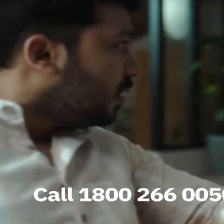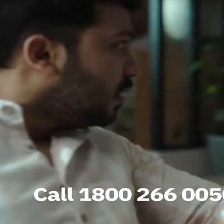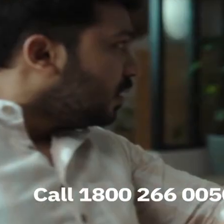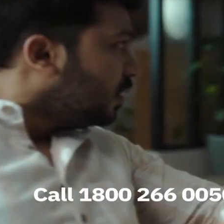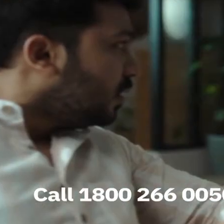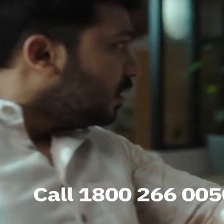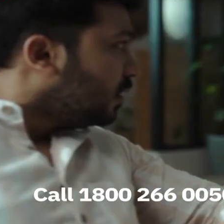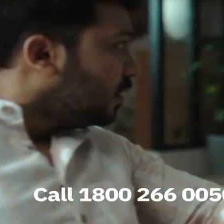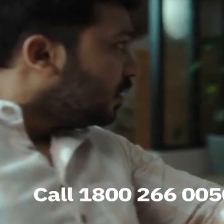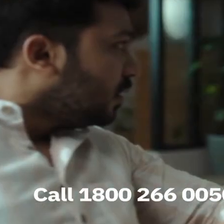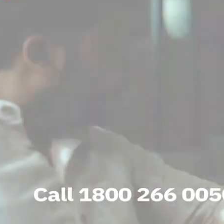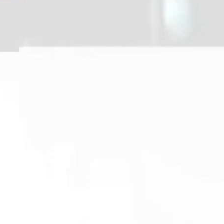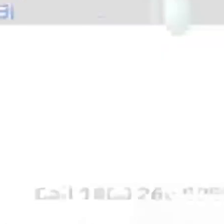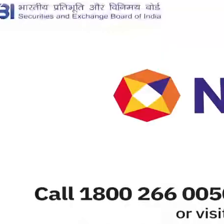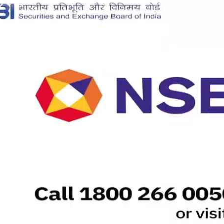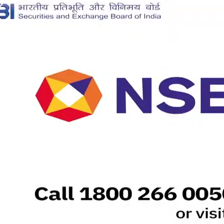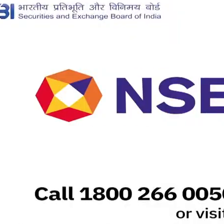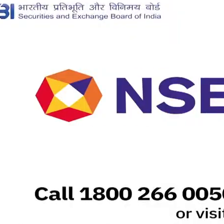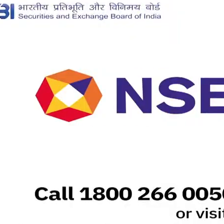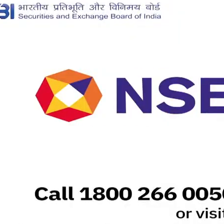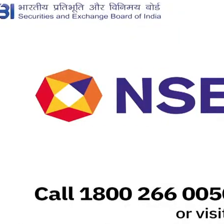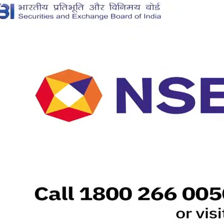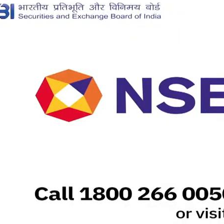एन्वेस्टर की साइट पर